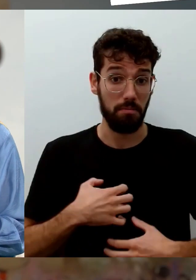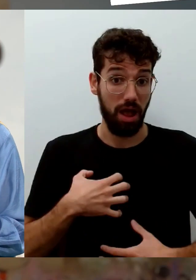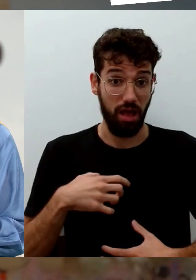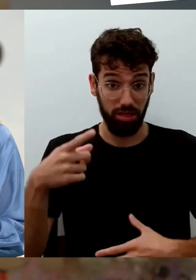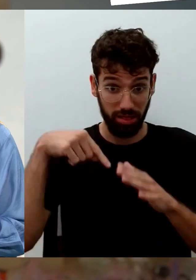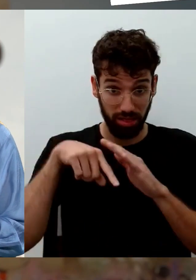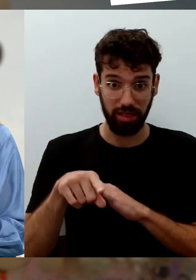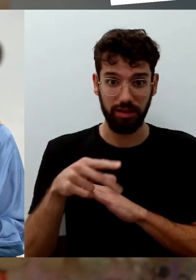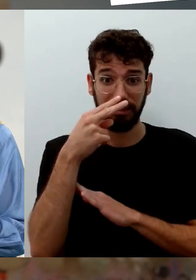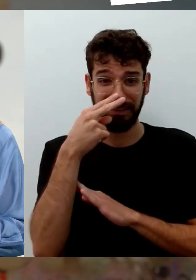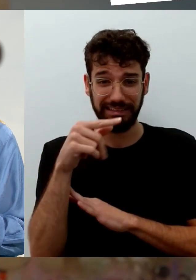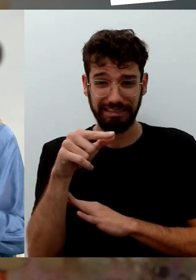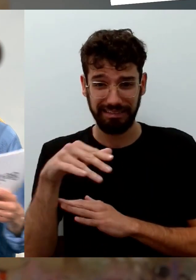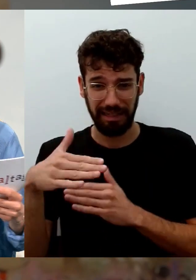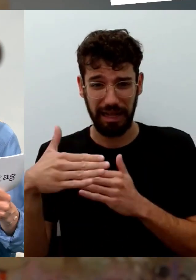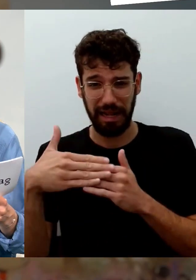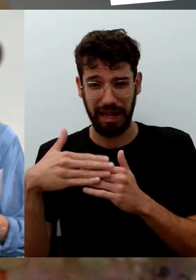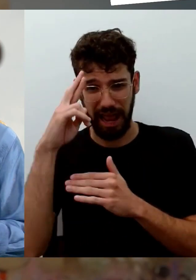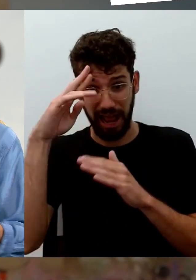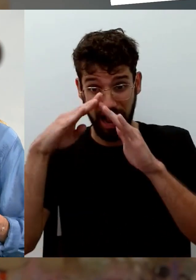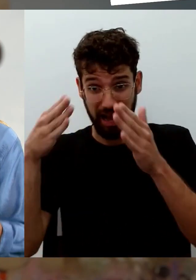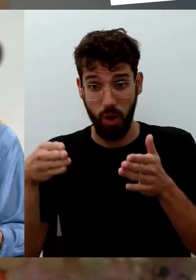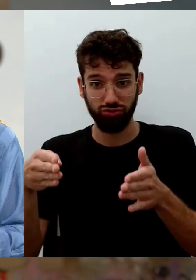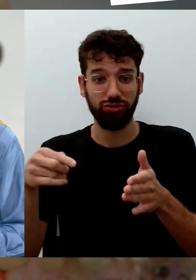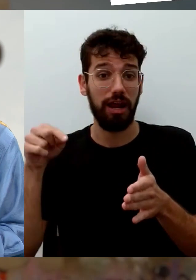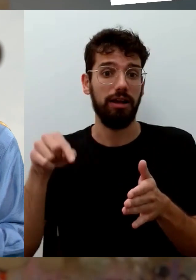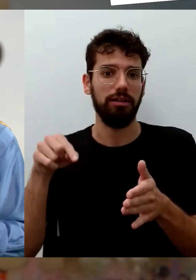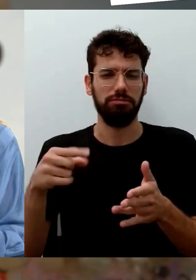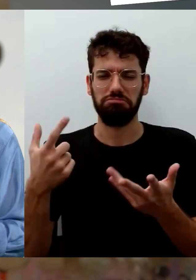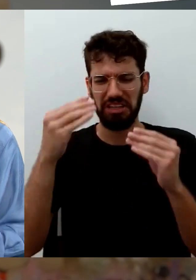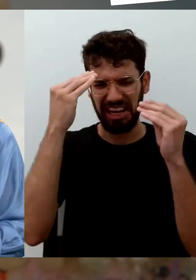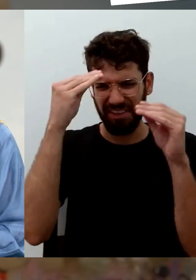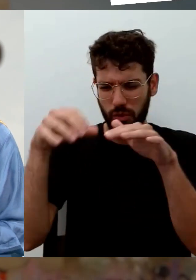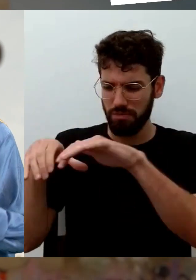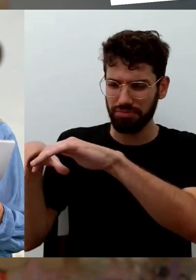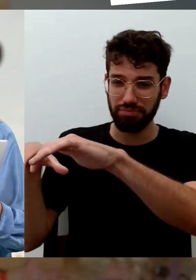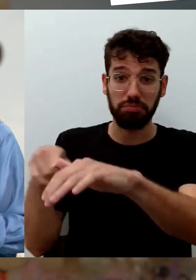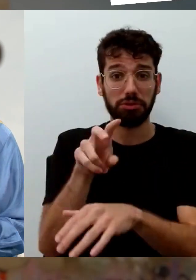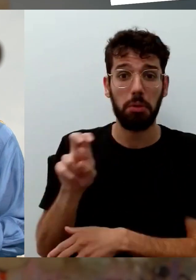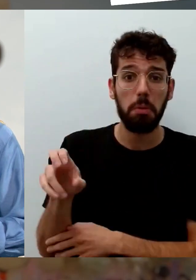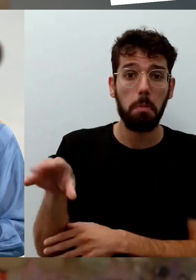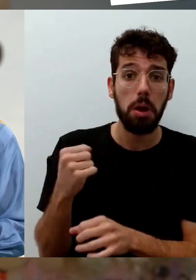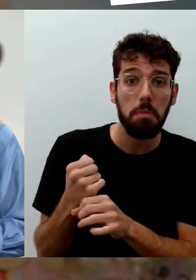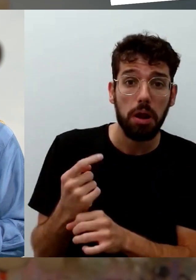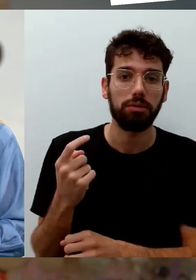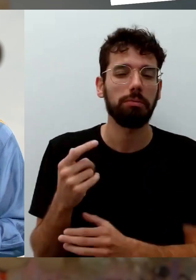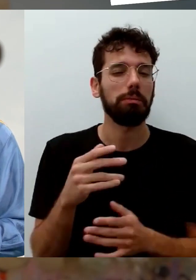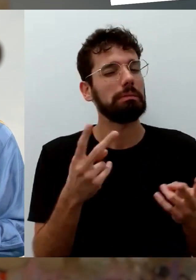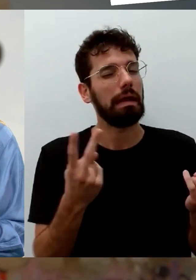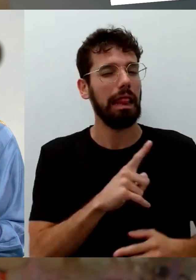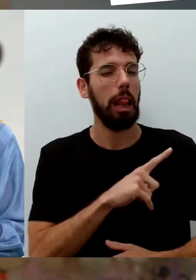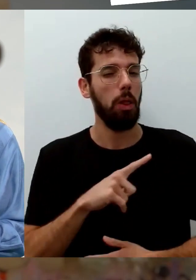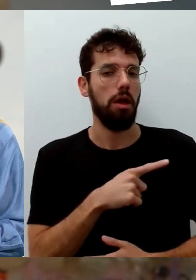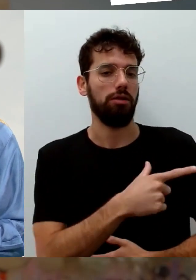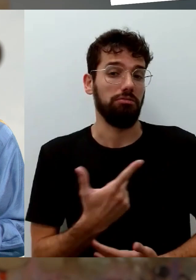vorbei. Entlang der Rathausstraße ist hier eine Infomeile aufgebaut mit ganz vielen Ständen, wo ihr auch selbst mitmachen könnt. Vielleicht ähnlich wie in Lübeck. Also da ist viel